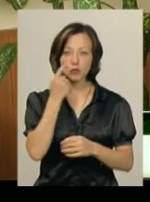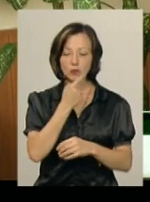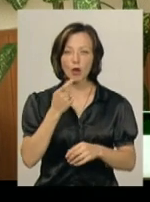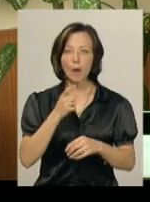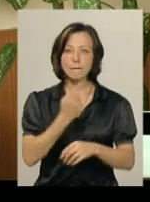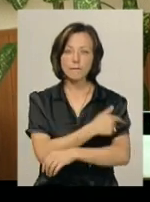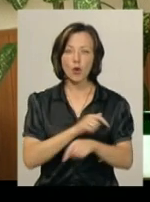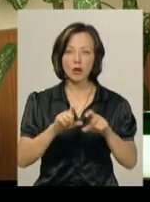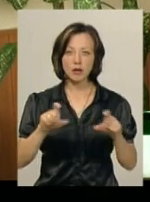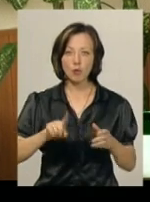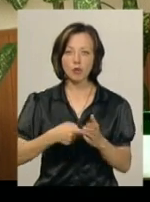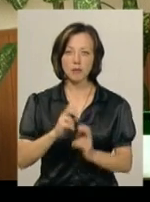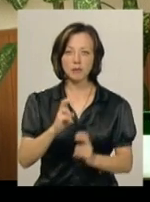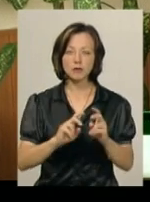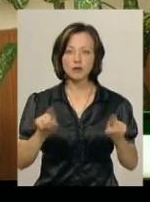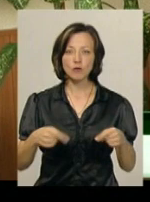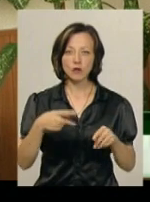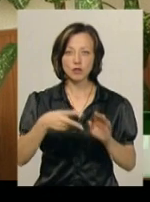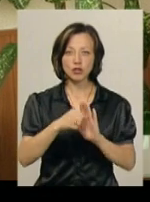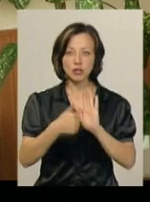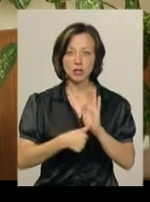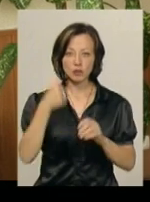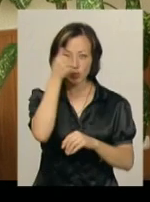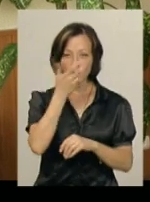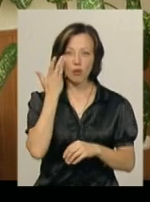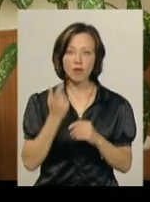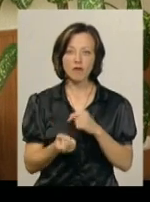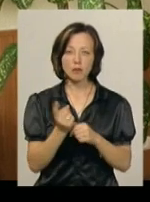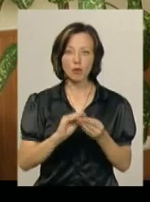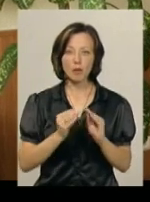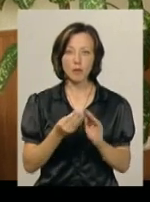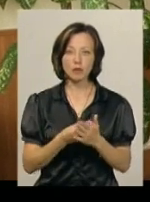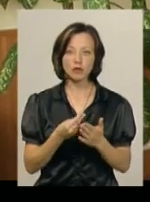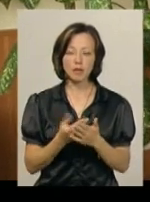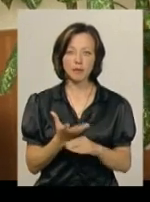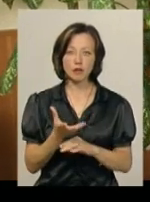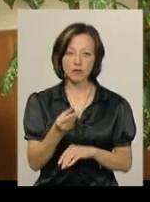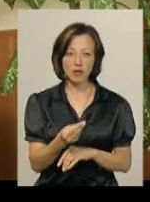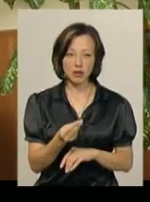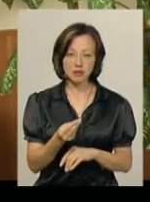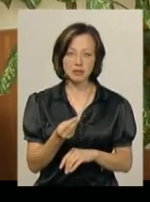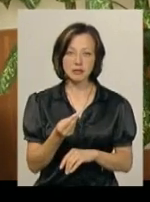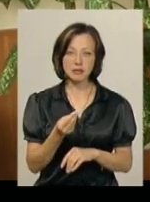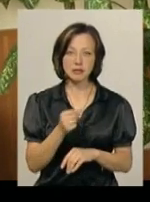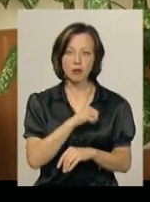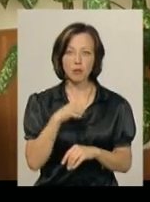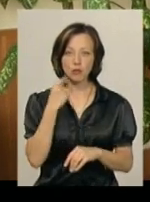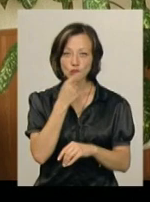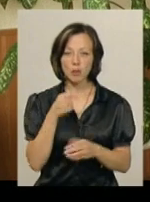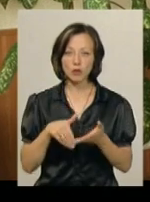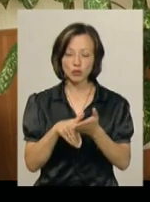комунальне підприємство створен у 2016 році, тоді, коли виникла проблема з бюджетним фінансуванням самої стоматологічної допомоги.